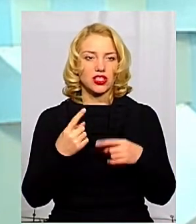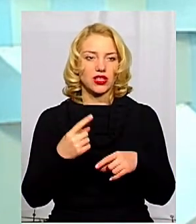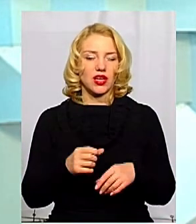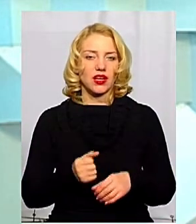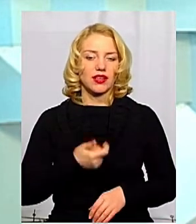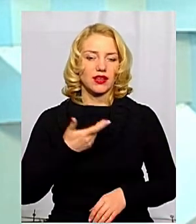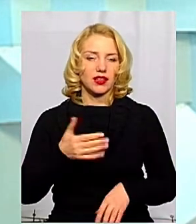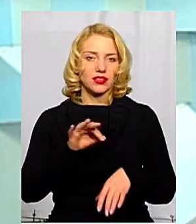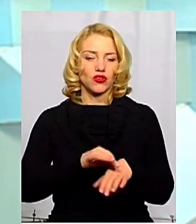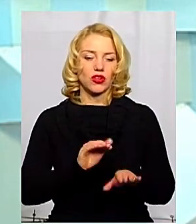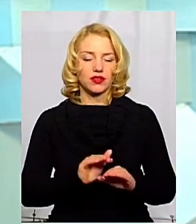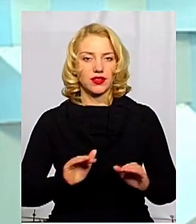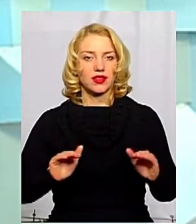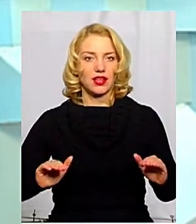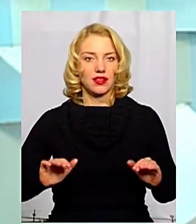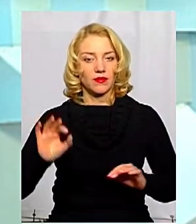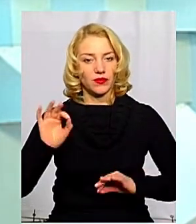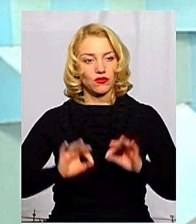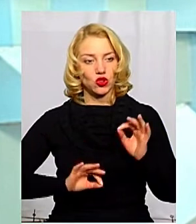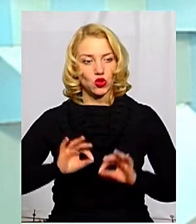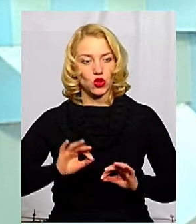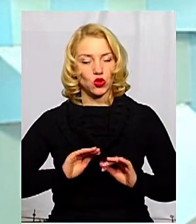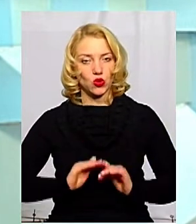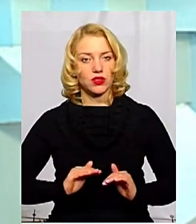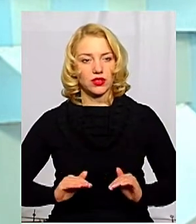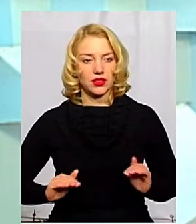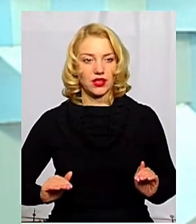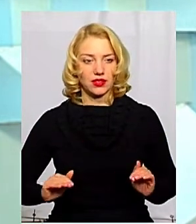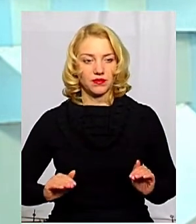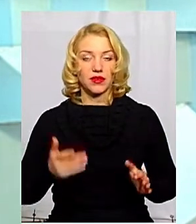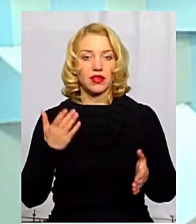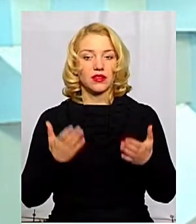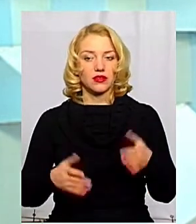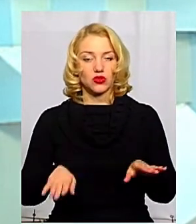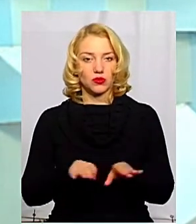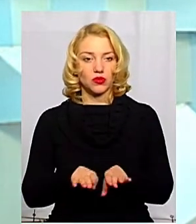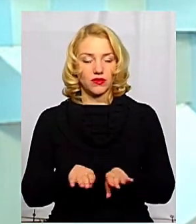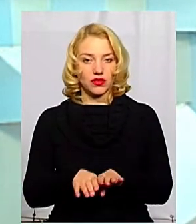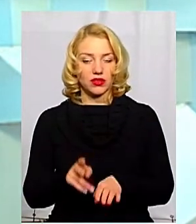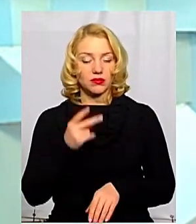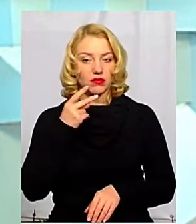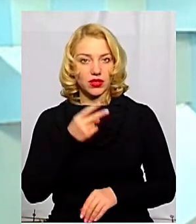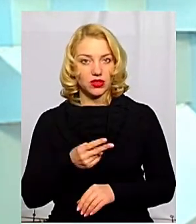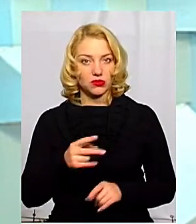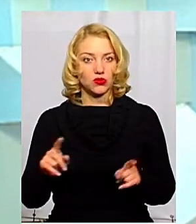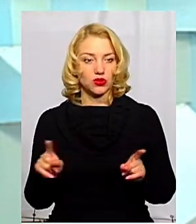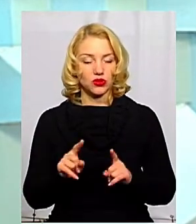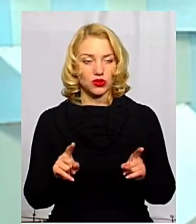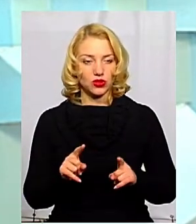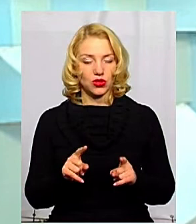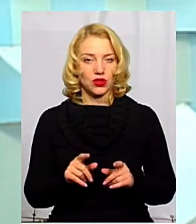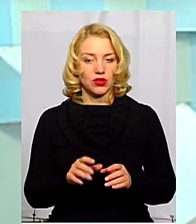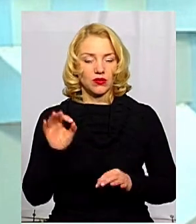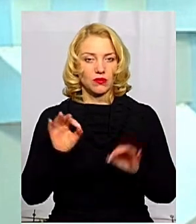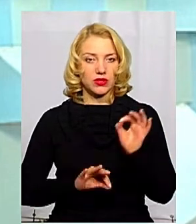дітей. Тобто, відсоток цих дітей. І, якщо ми порівняємо, ми бачимо, що питома вага